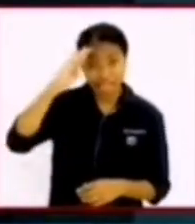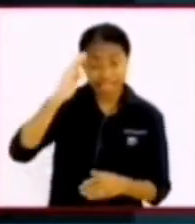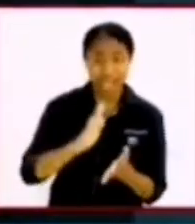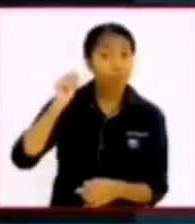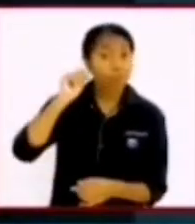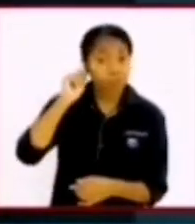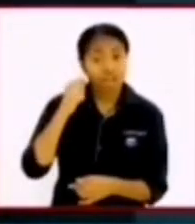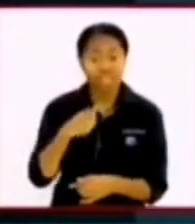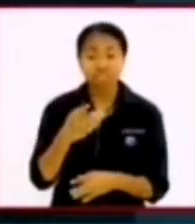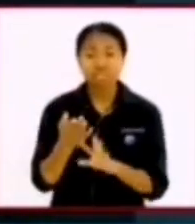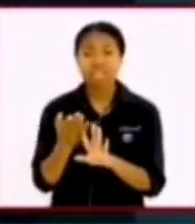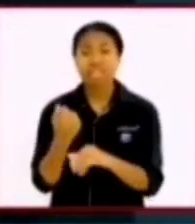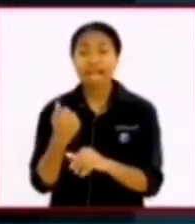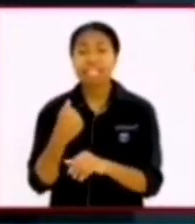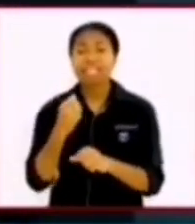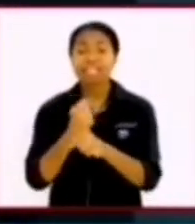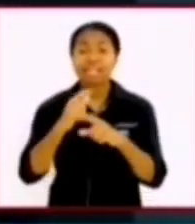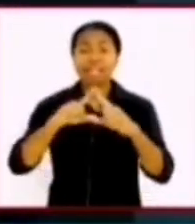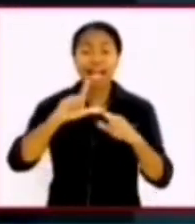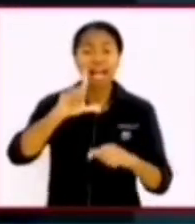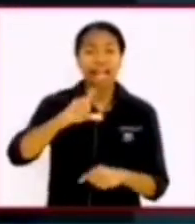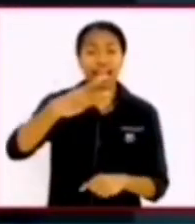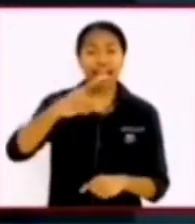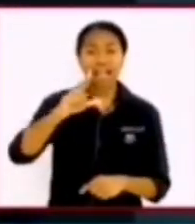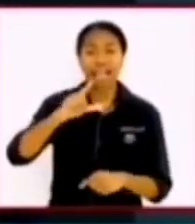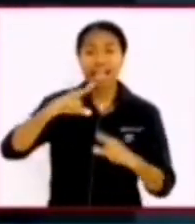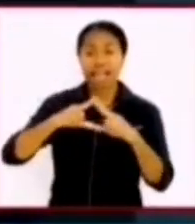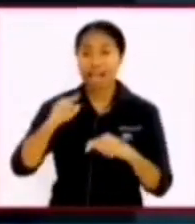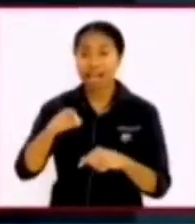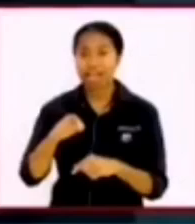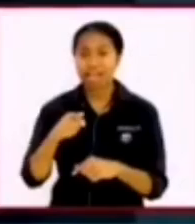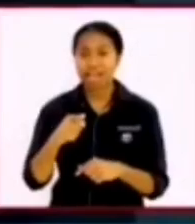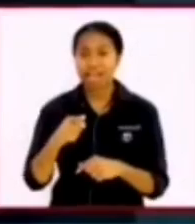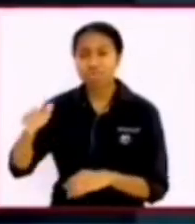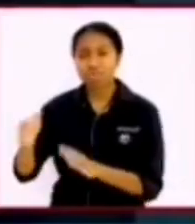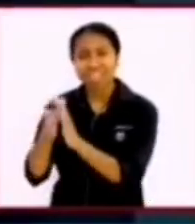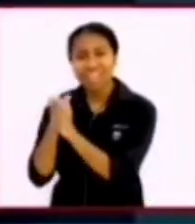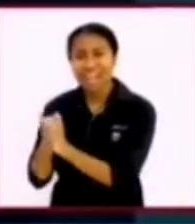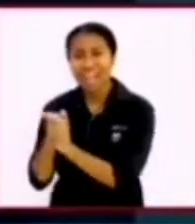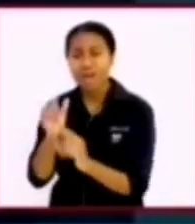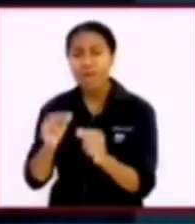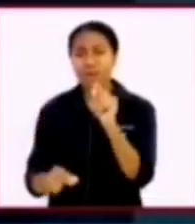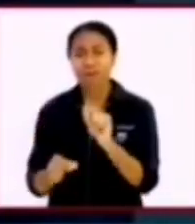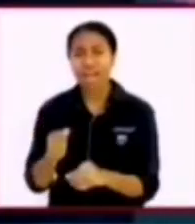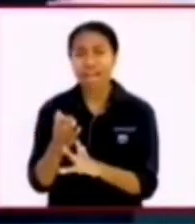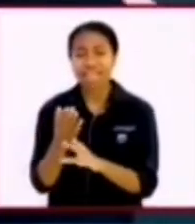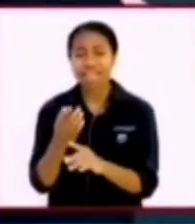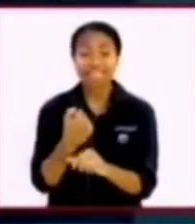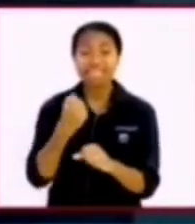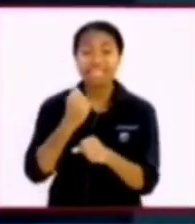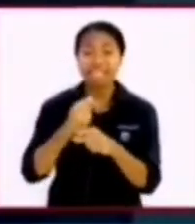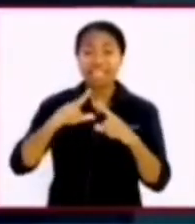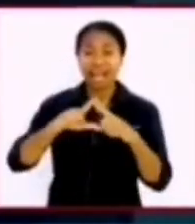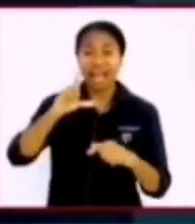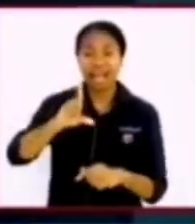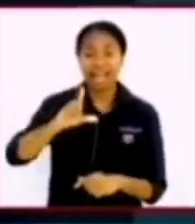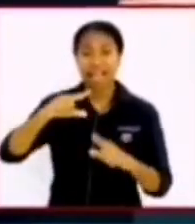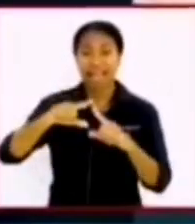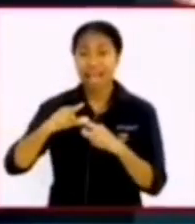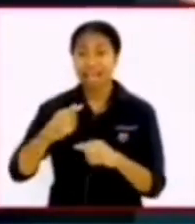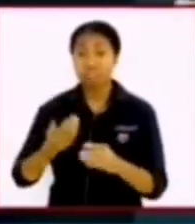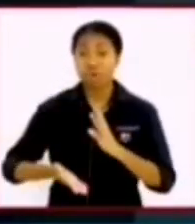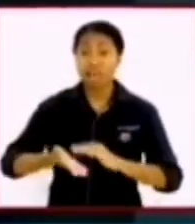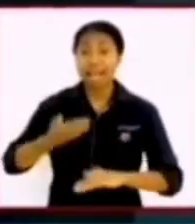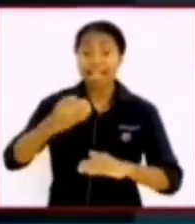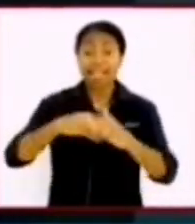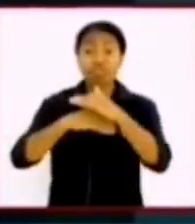Galilea dan murid-muridnya dikenal juga sebagai orang-orang Galilea pada waktu Yesus mau terangkat ke surga begitu dia terangkat lalu